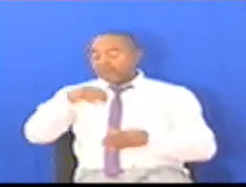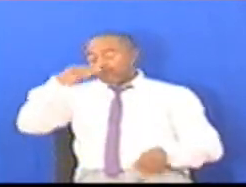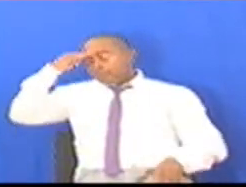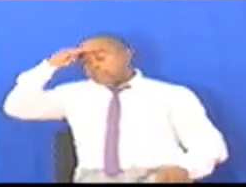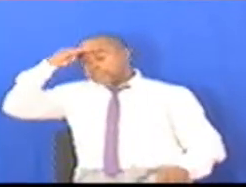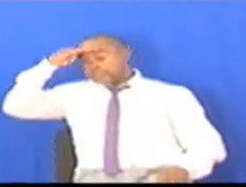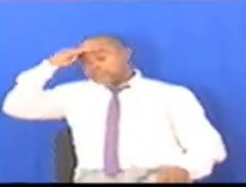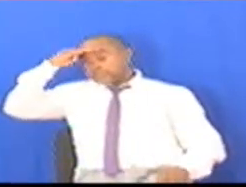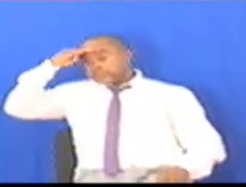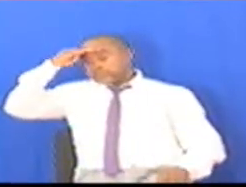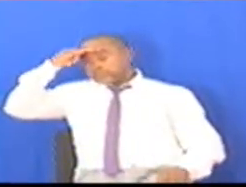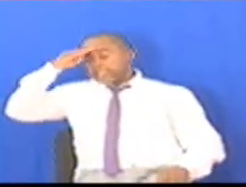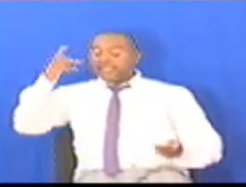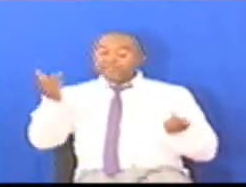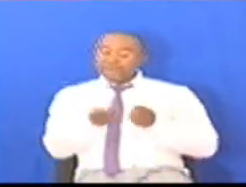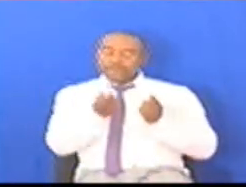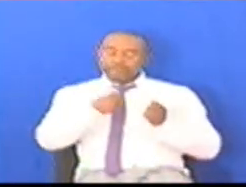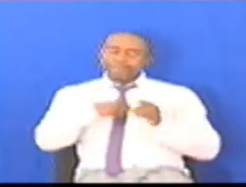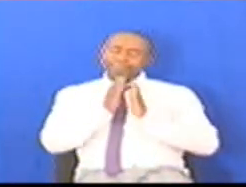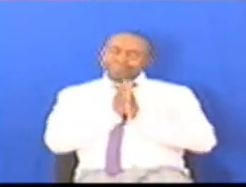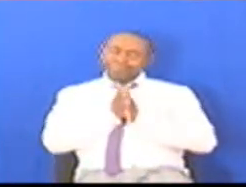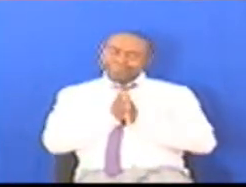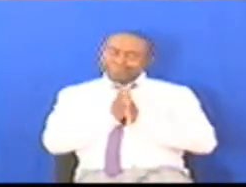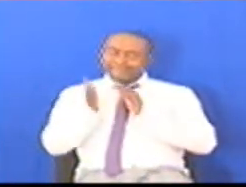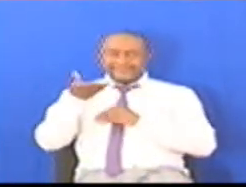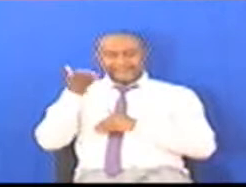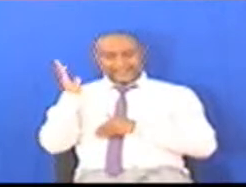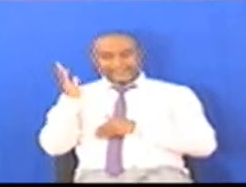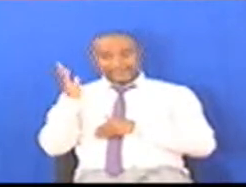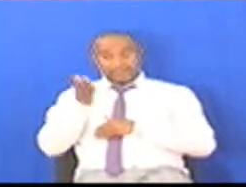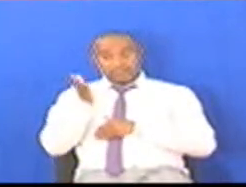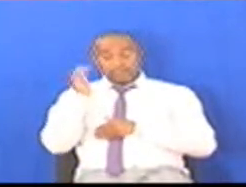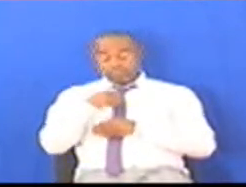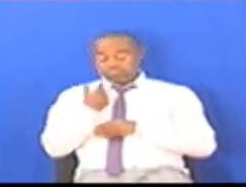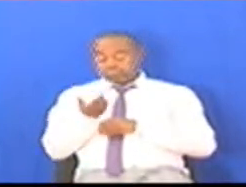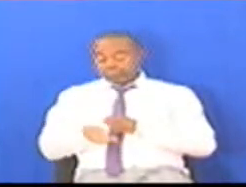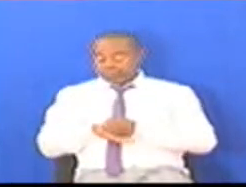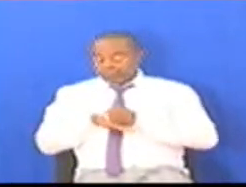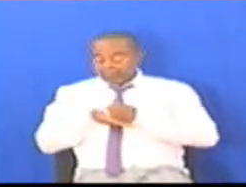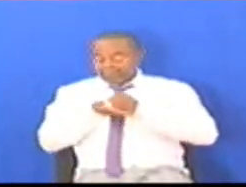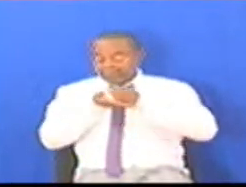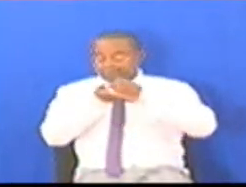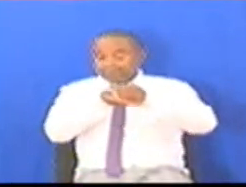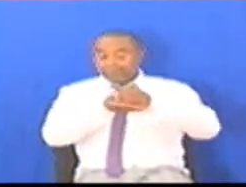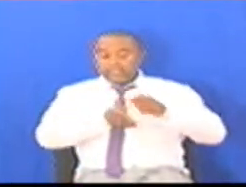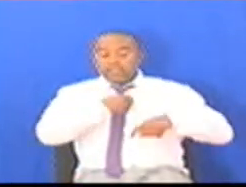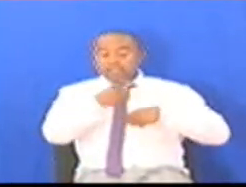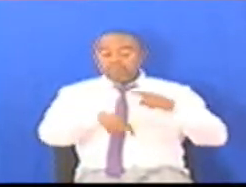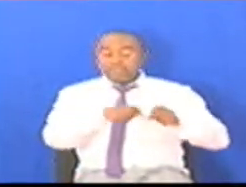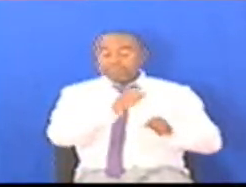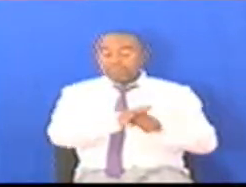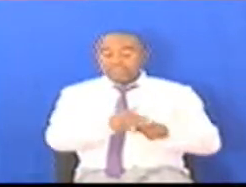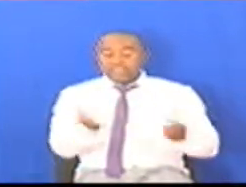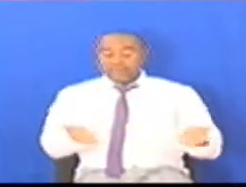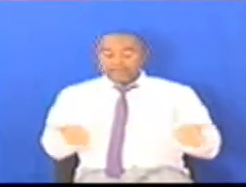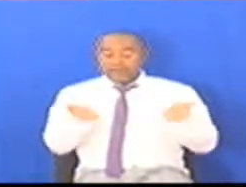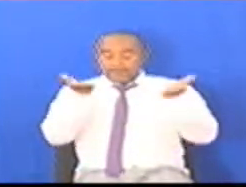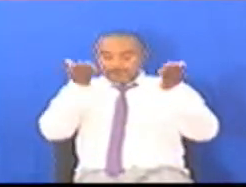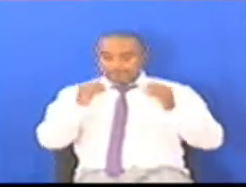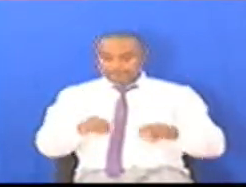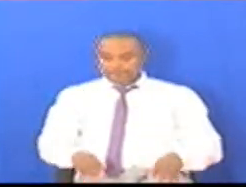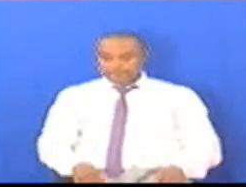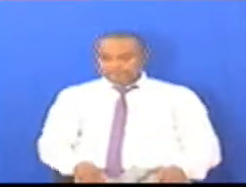Vile vile naishukuru serekali Serekali metusaidia katika miradi Katha ya maendeleo Ninakumbuka